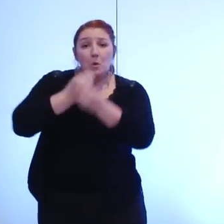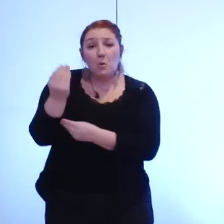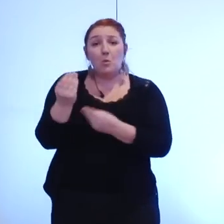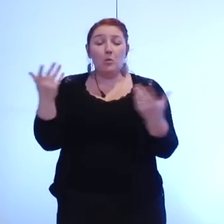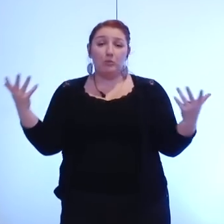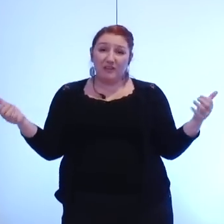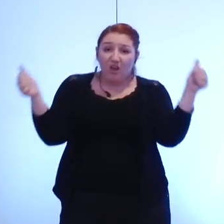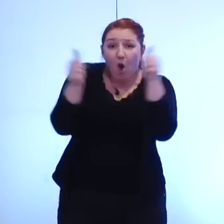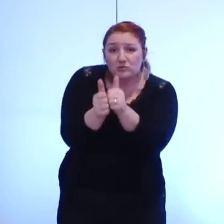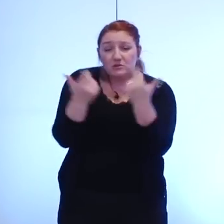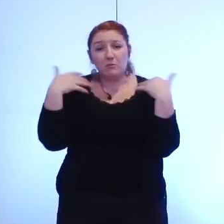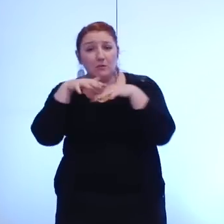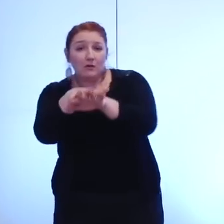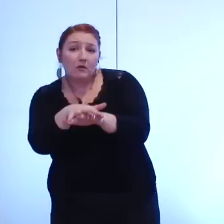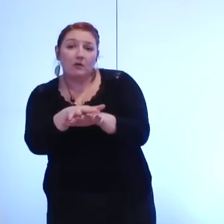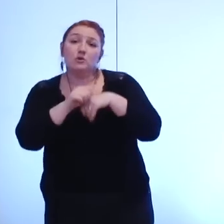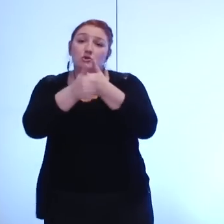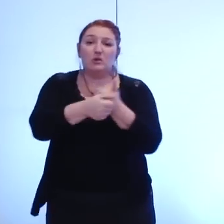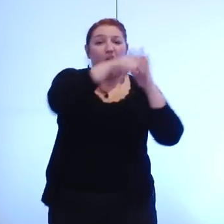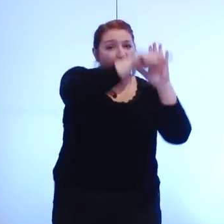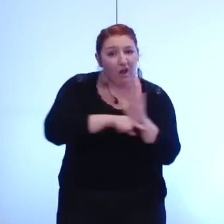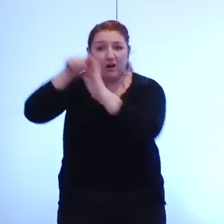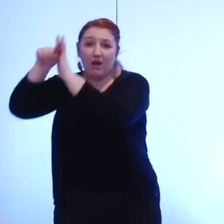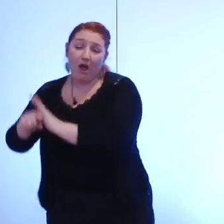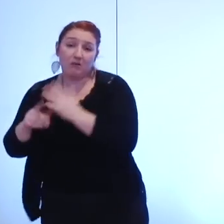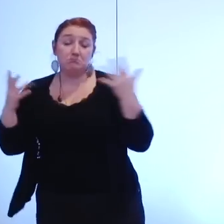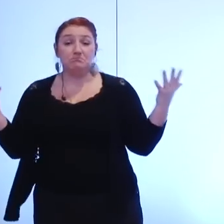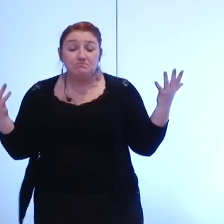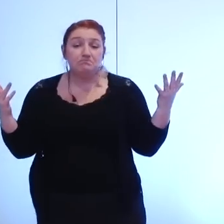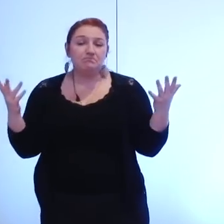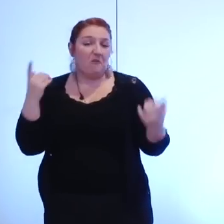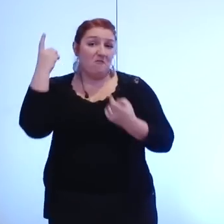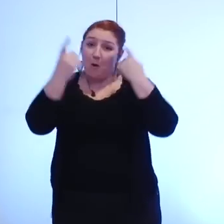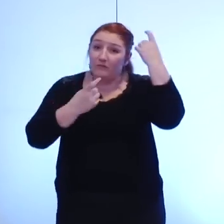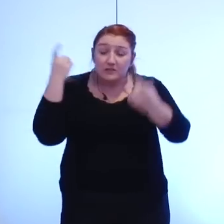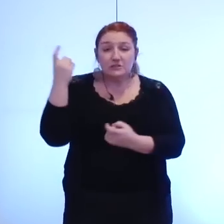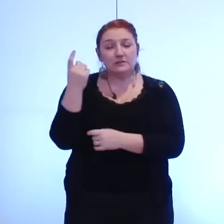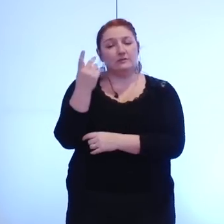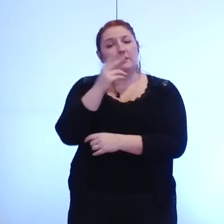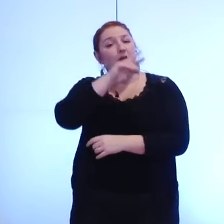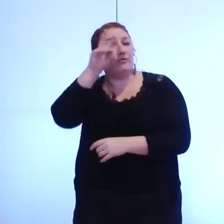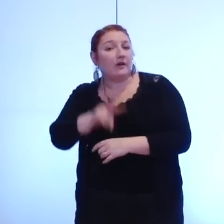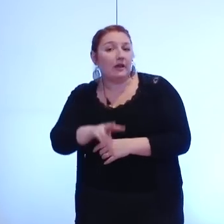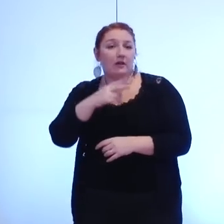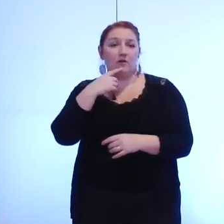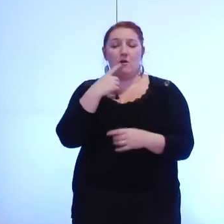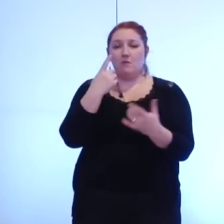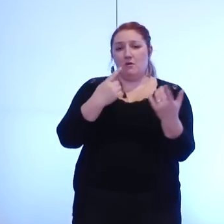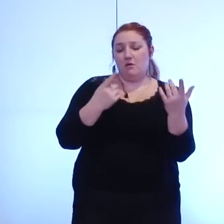règles qui sont posées et ce passage métropole ce moment de débat